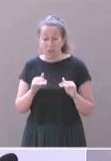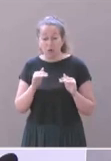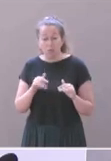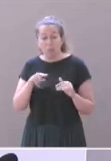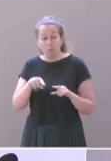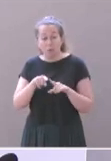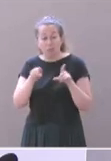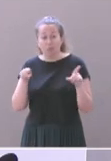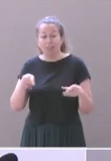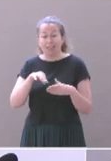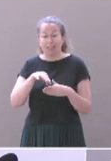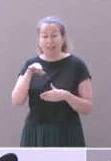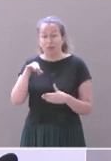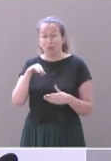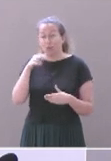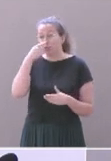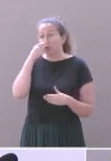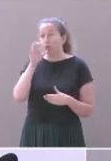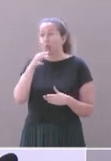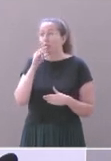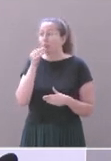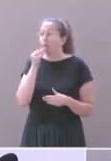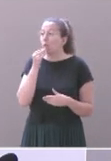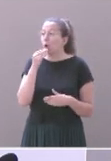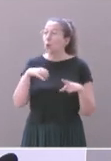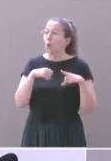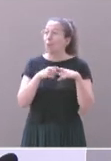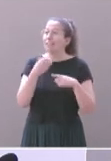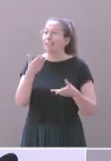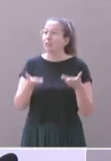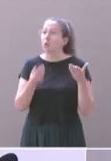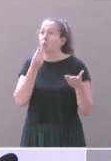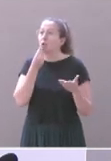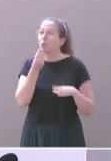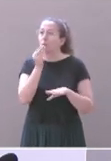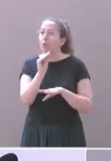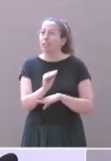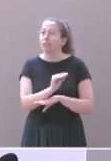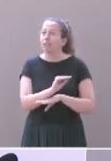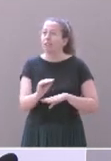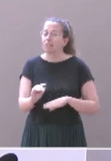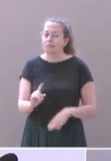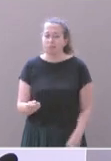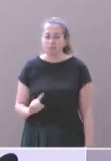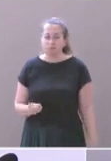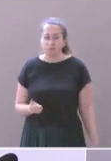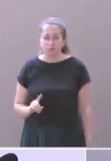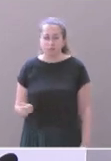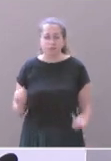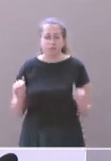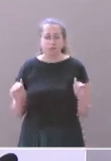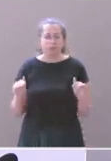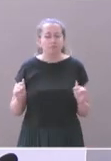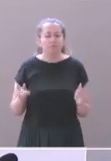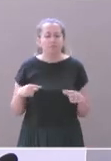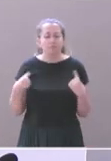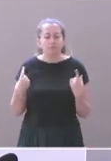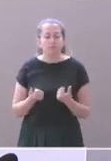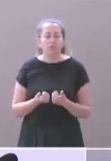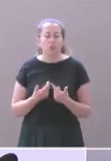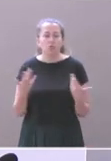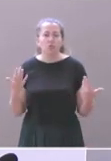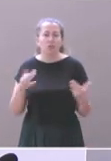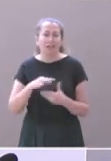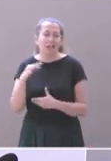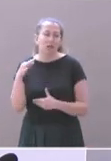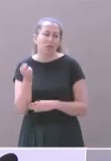élus en faisant croire que la compensation est une mesure de préservation de l'environnement. Nous sommes donc plusieurs élus écologistes